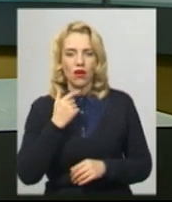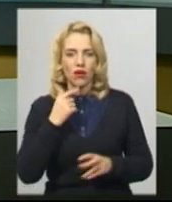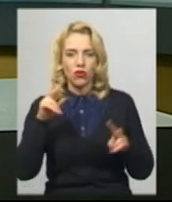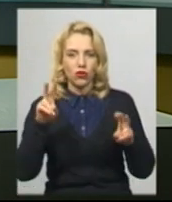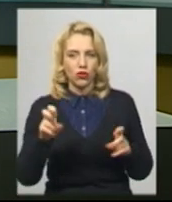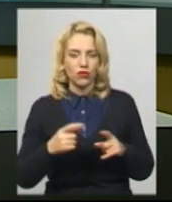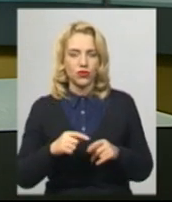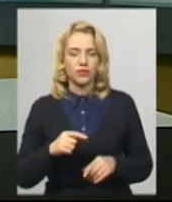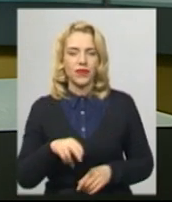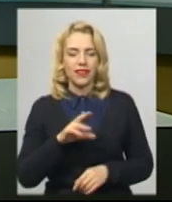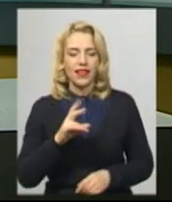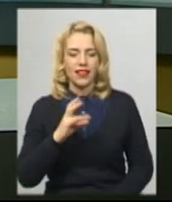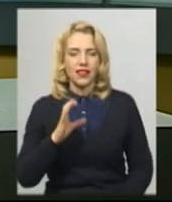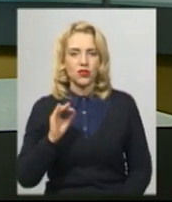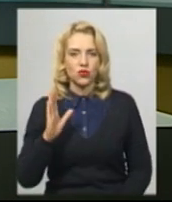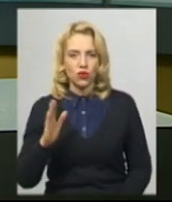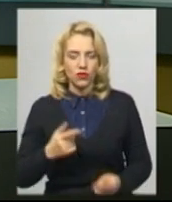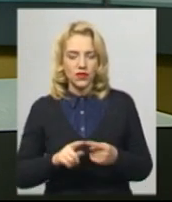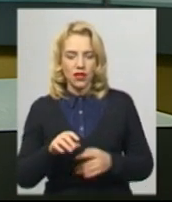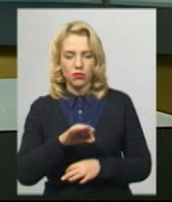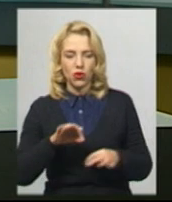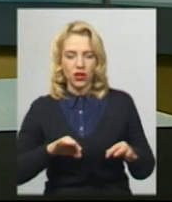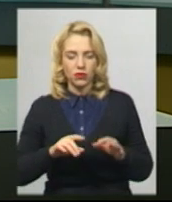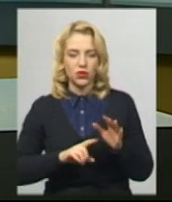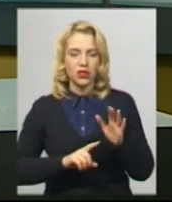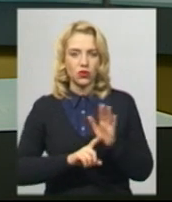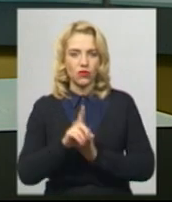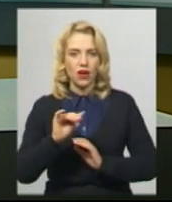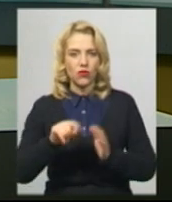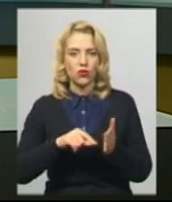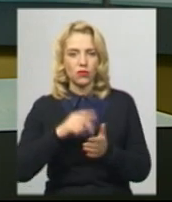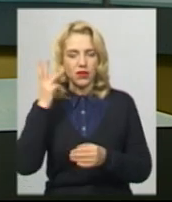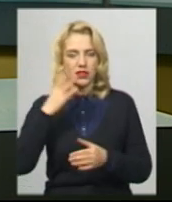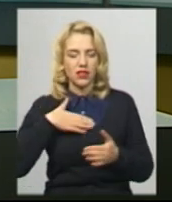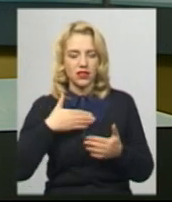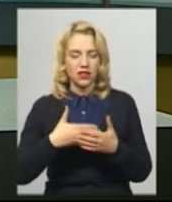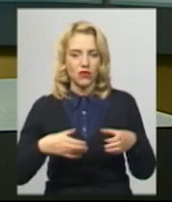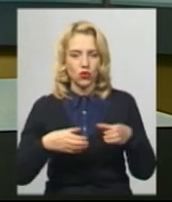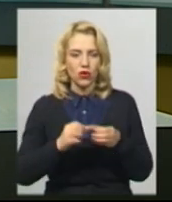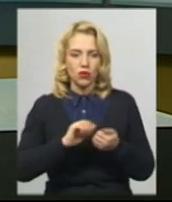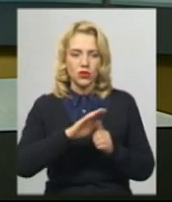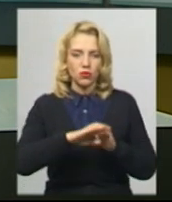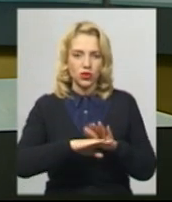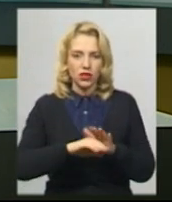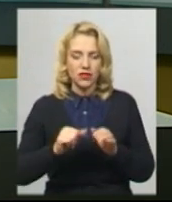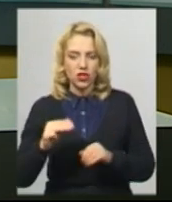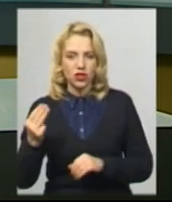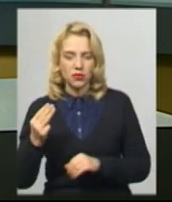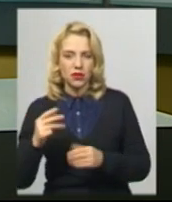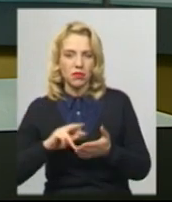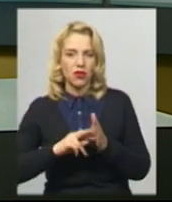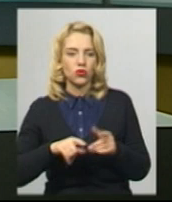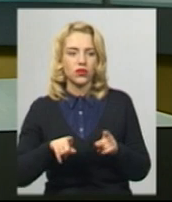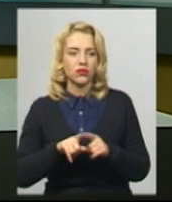Дінісов. Додає, пілотний проєкт стартував у Хмельницькому. Ініціативні групи людей в Кам'янці-Подільському і Шепетівці планують теж